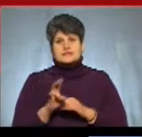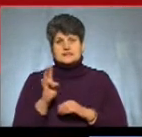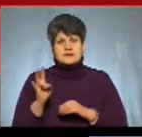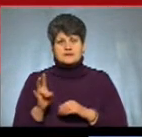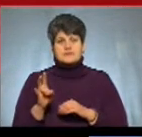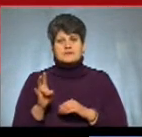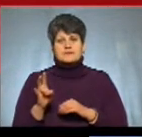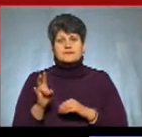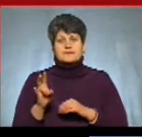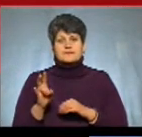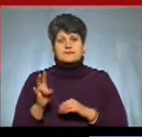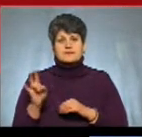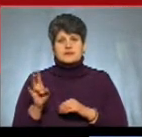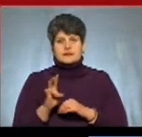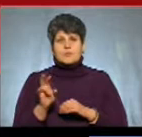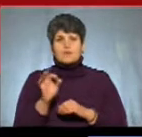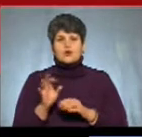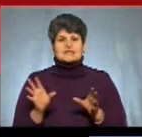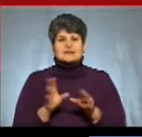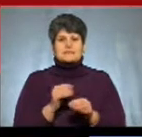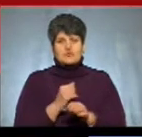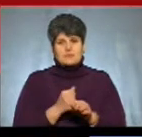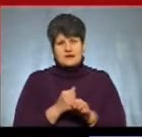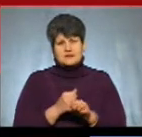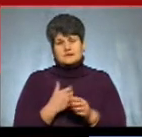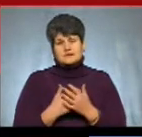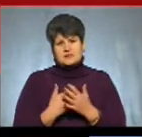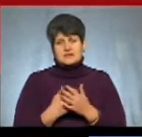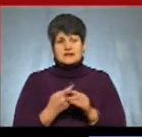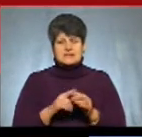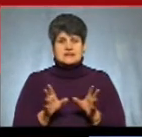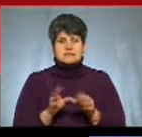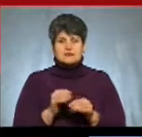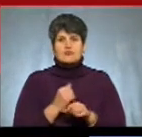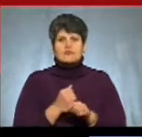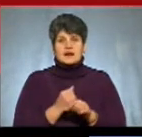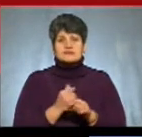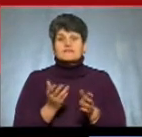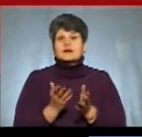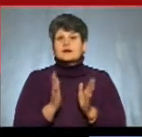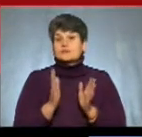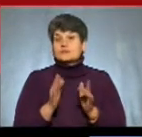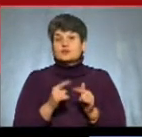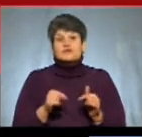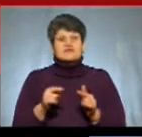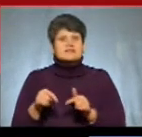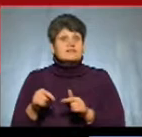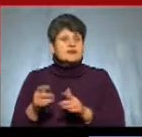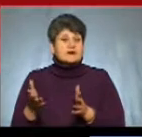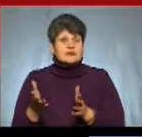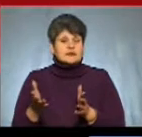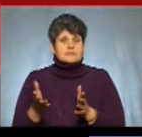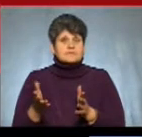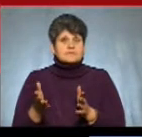Святославом, про співпрацю. І очевидна ця співпраця, в яких вона буде в сферах. Вони, очевидно,